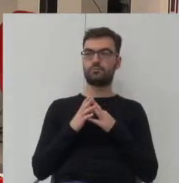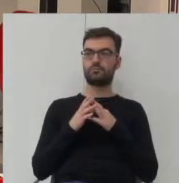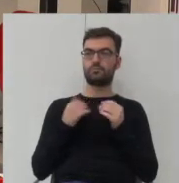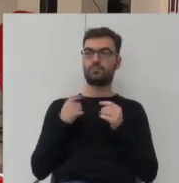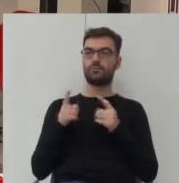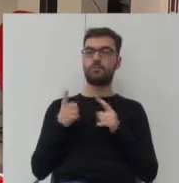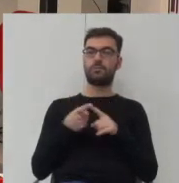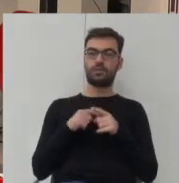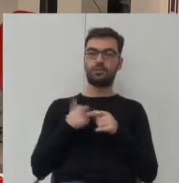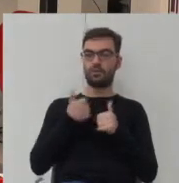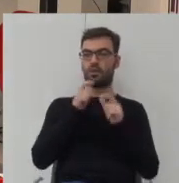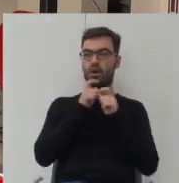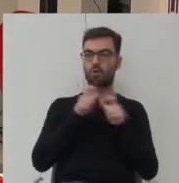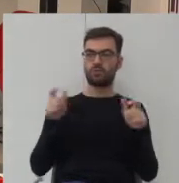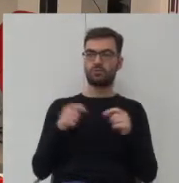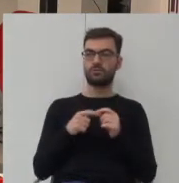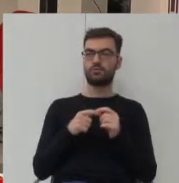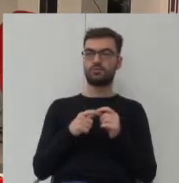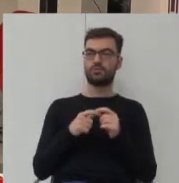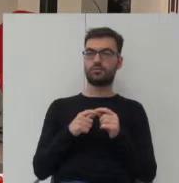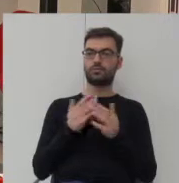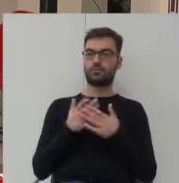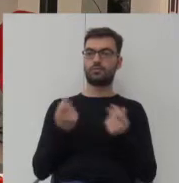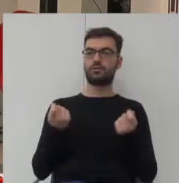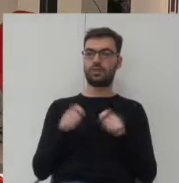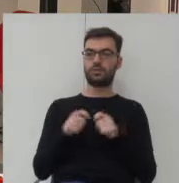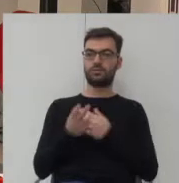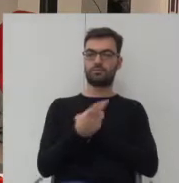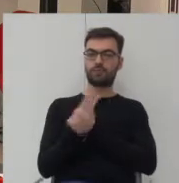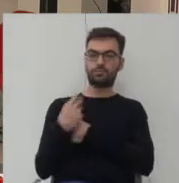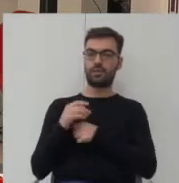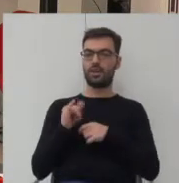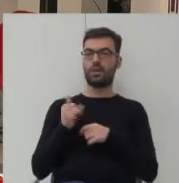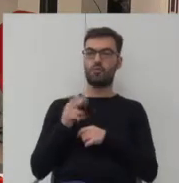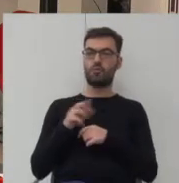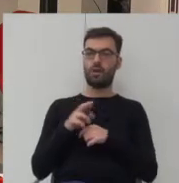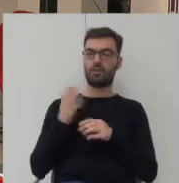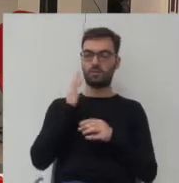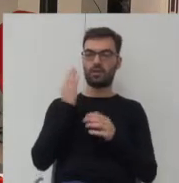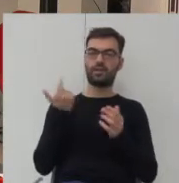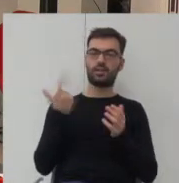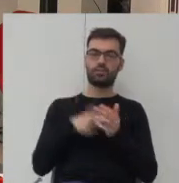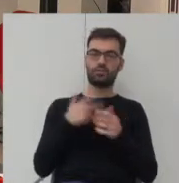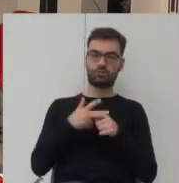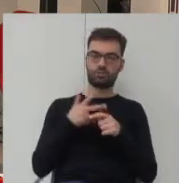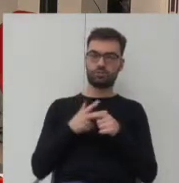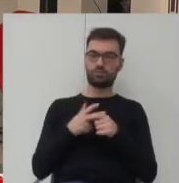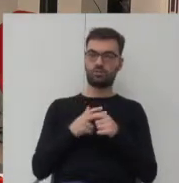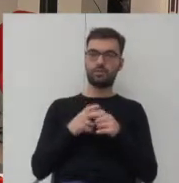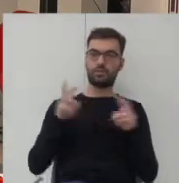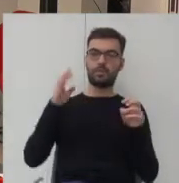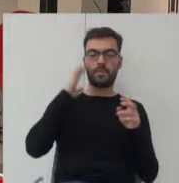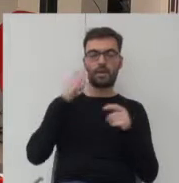jeszcze ogłoszenie wprawdzie zamknęliśmy nabór do inkubatora mieszkania 2030 mieszkać wspólnie który dotyczy